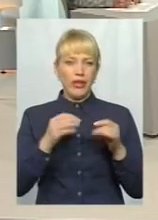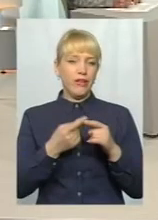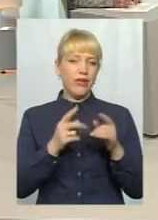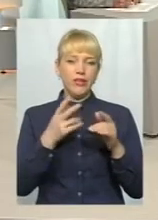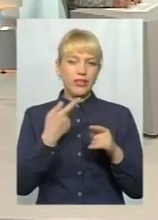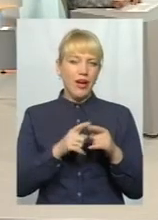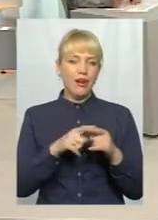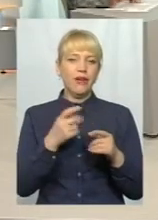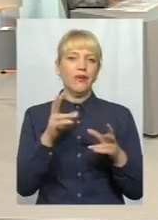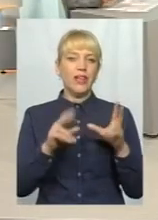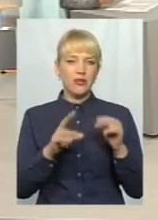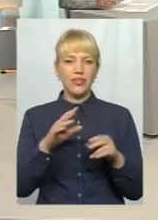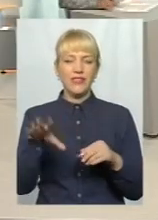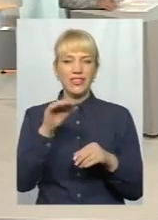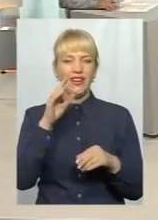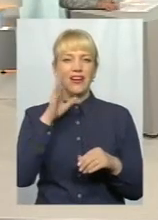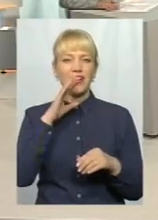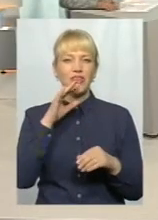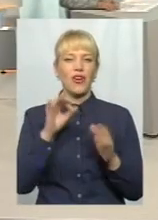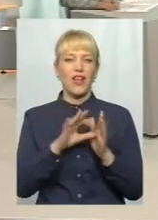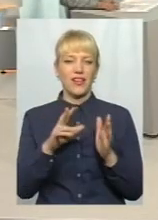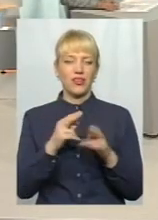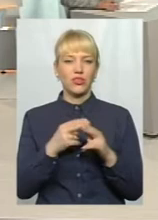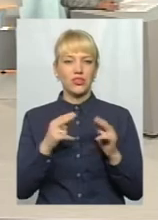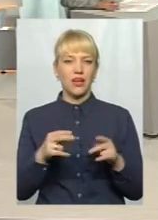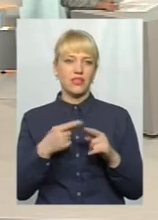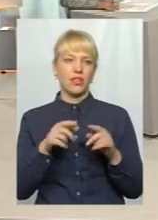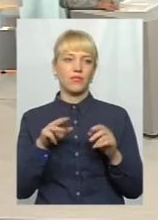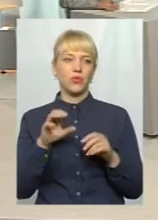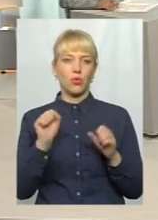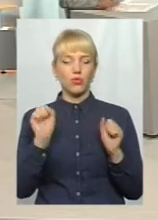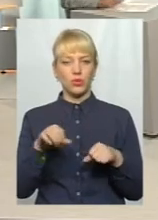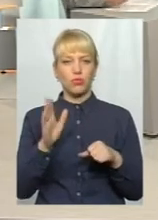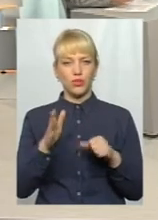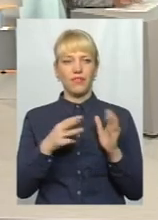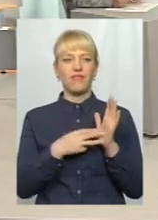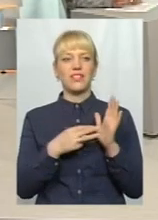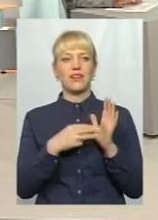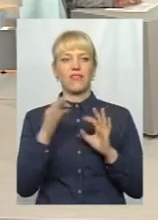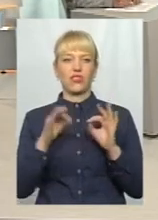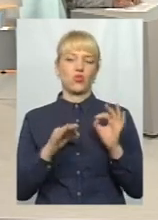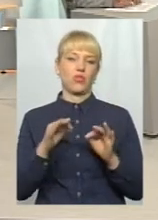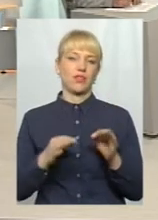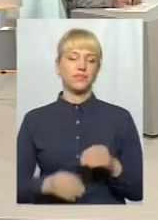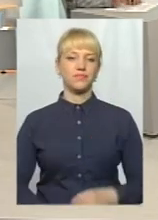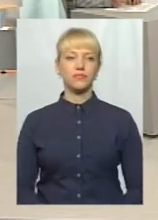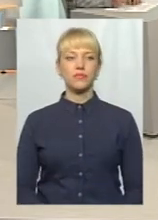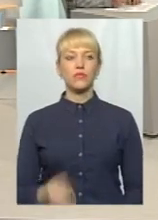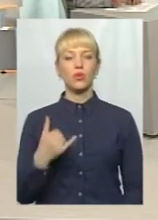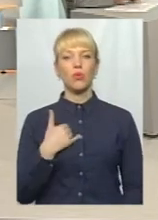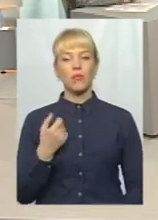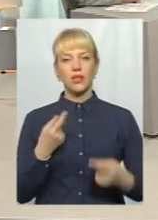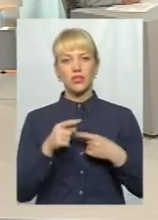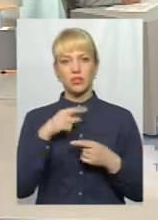7% середньої. Якщо збудувати 6-6, то, можливо, буде 7, не 7, а 8%, так? Вони звертаються про рибу.